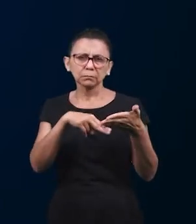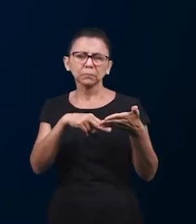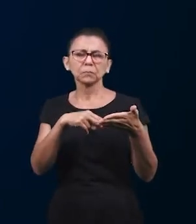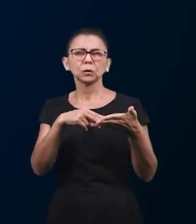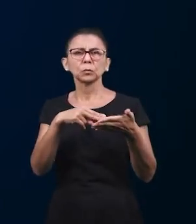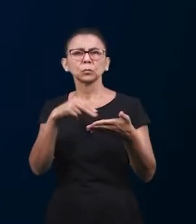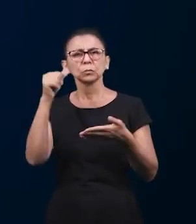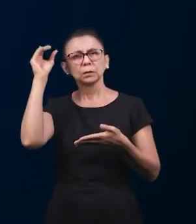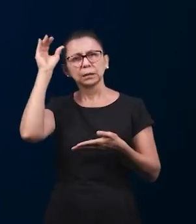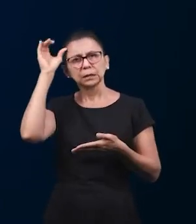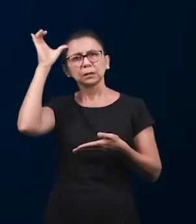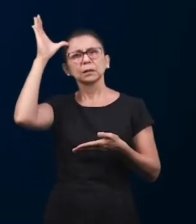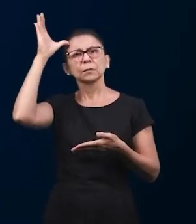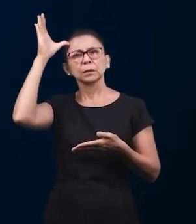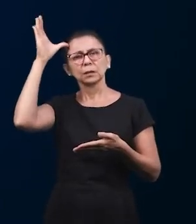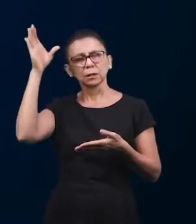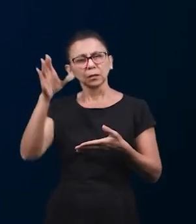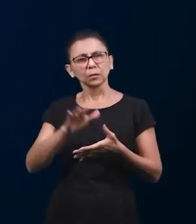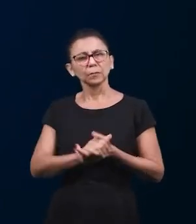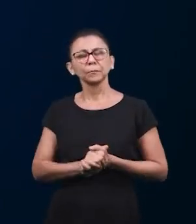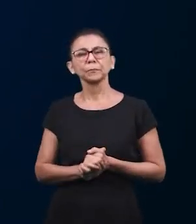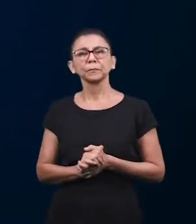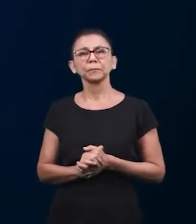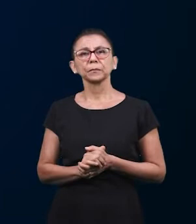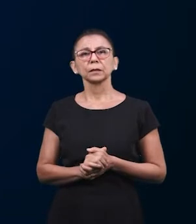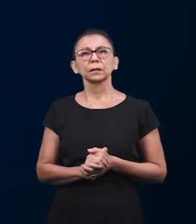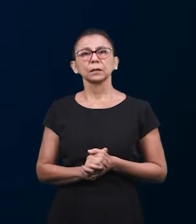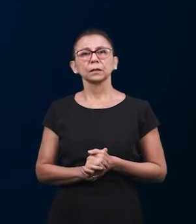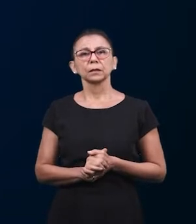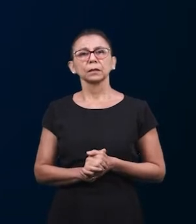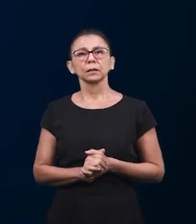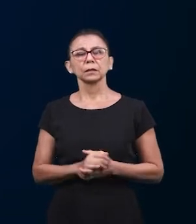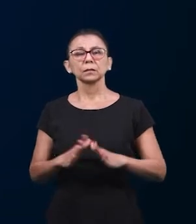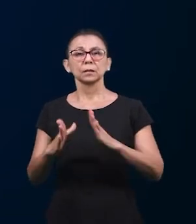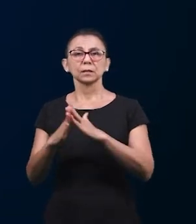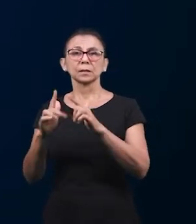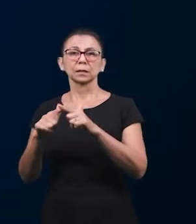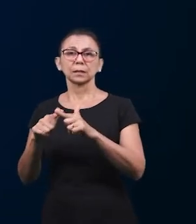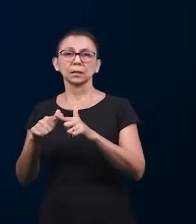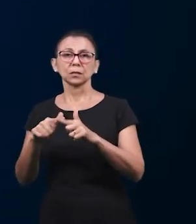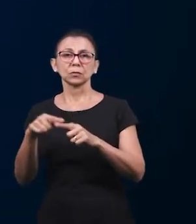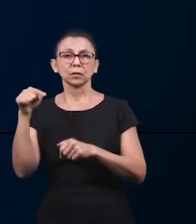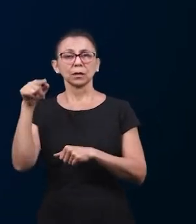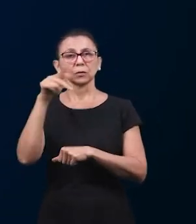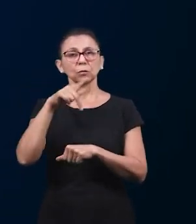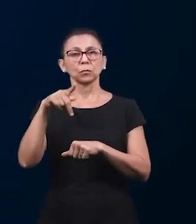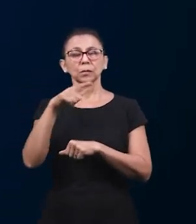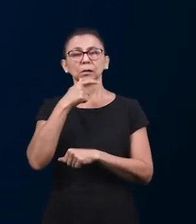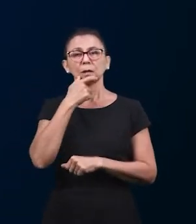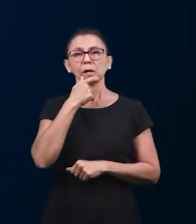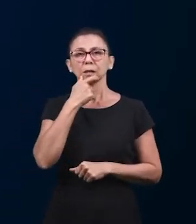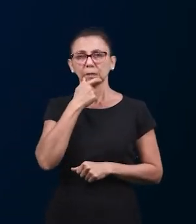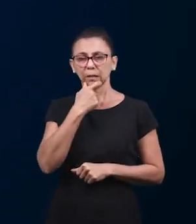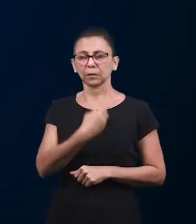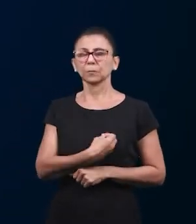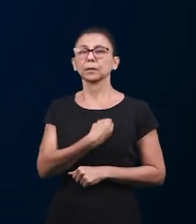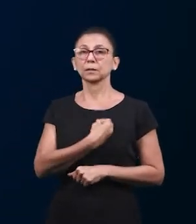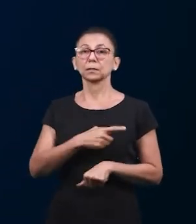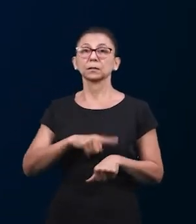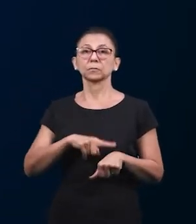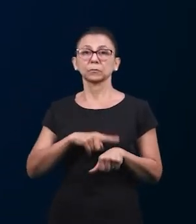достигли. И церкви, как в Англии, так и в Ирландии, они участвуют в этом